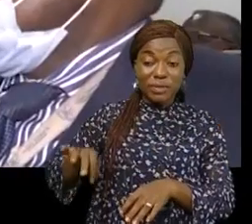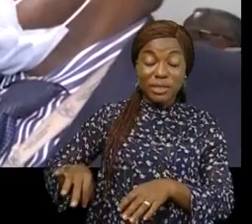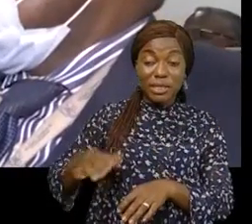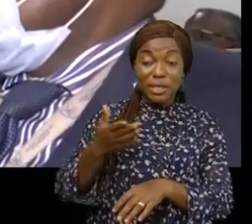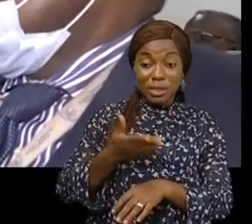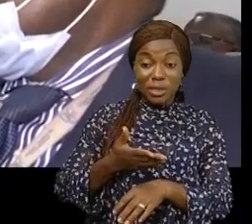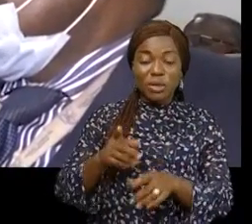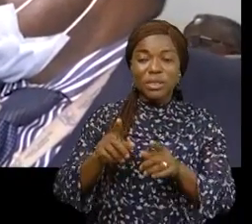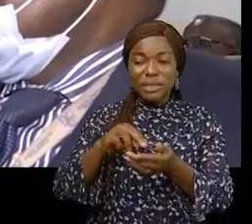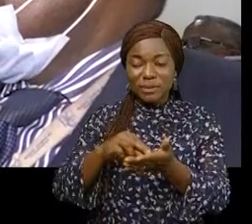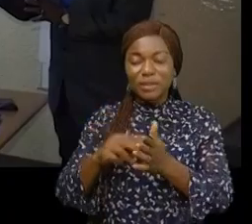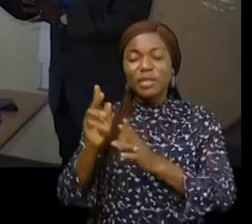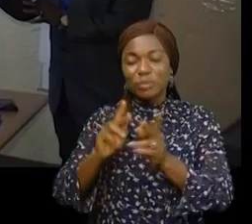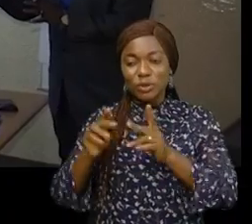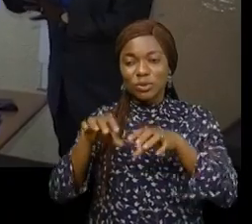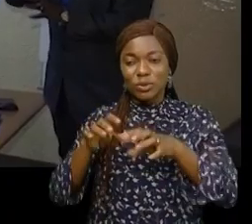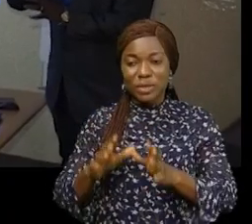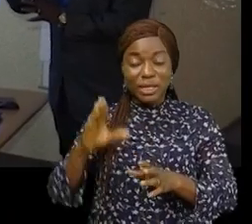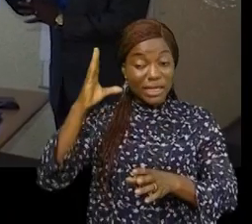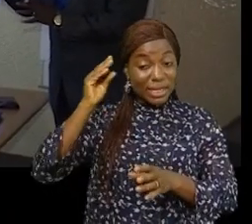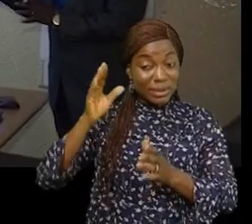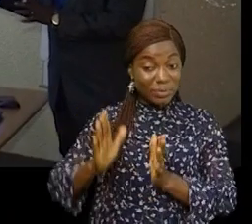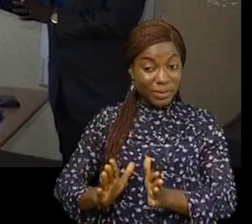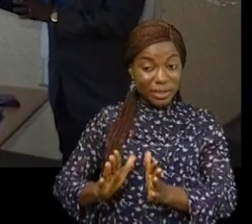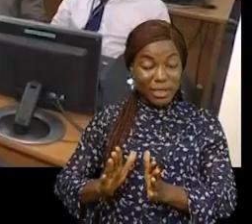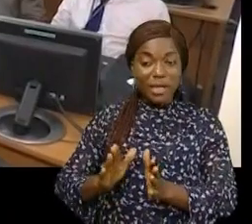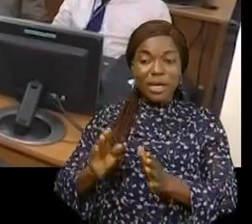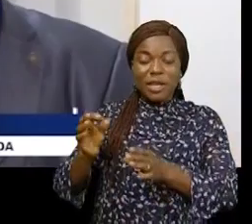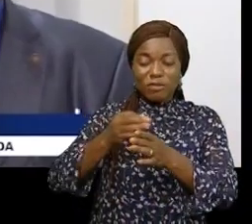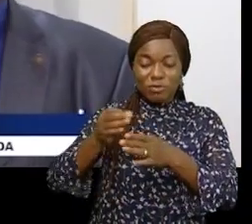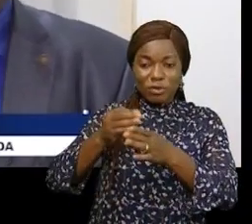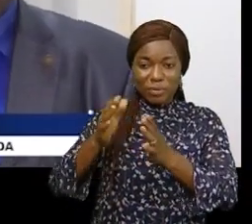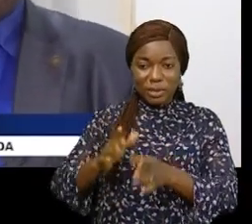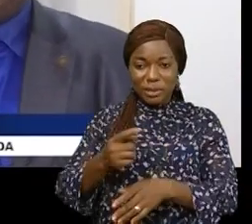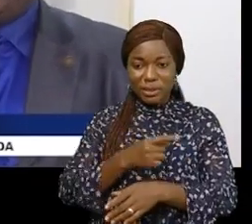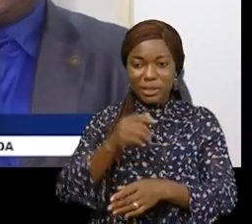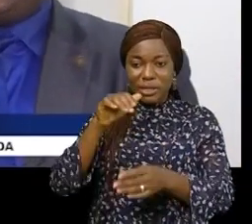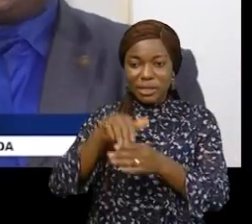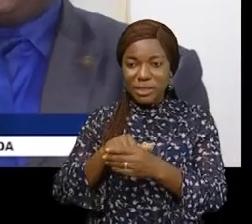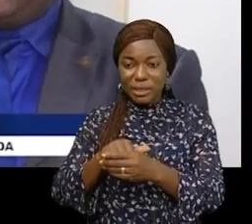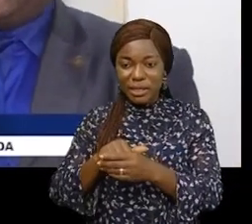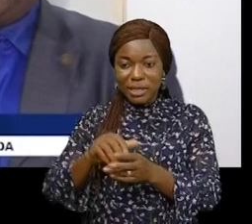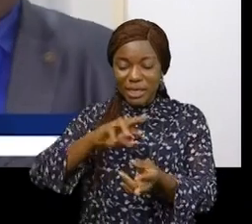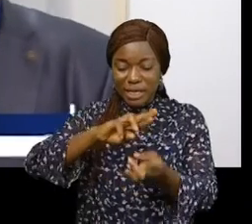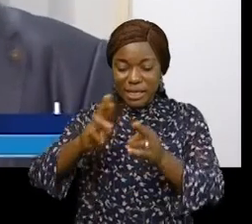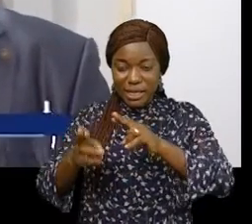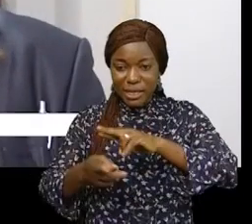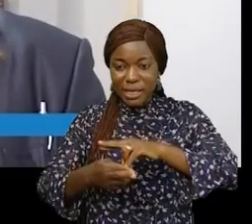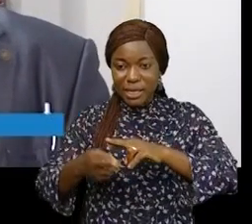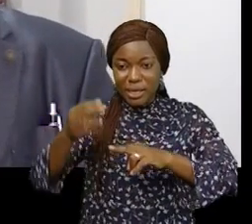restent la population congolaise. L'expert formateur en gestion des risques dans le contexte des readiness du